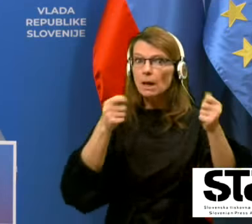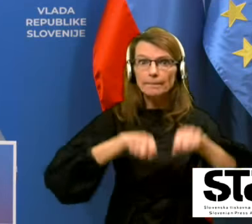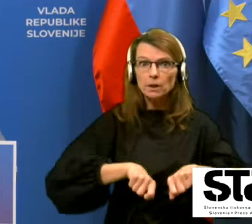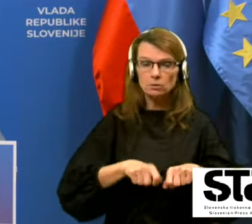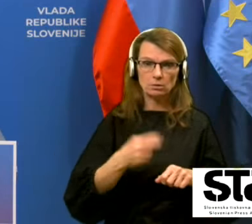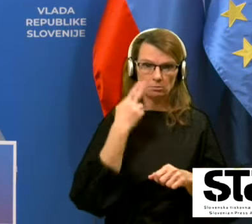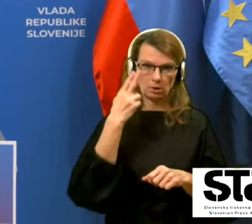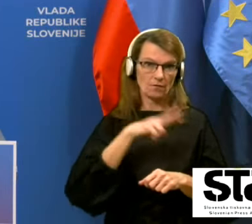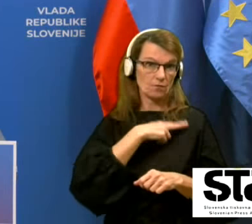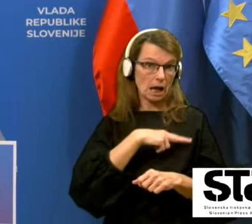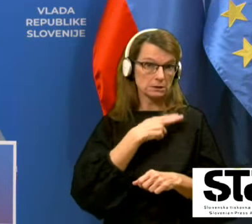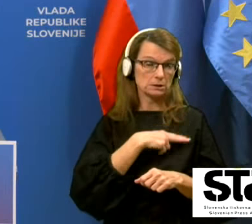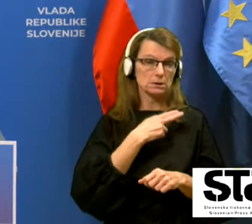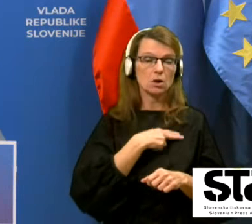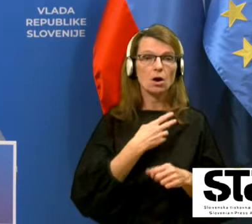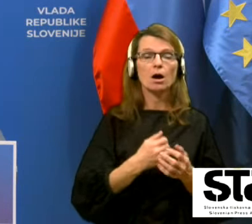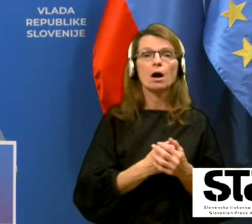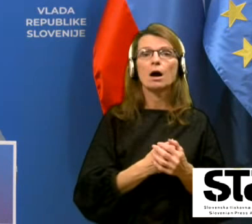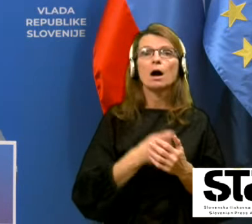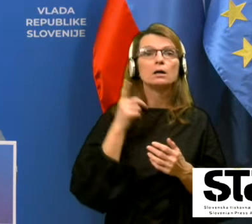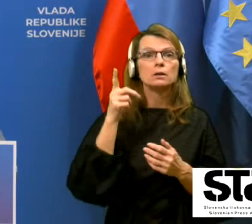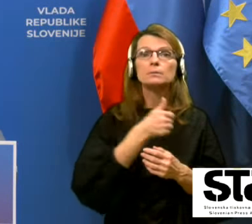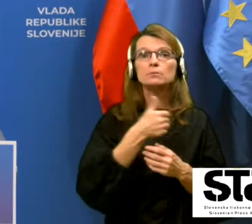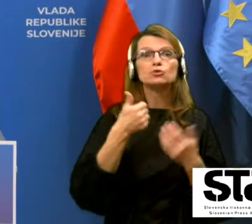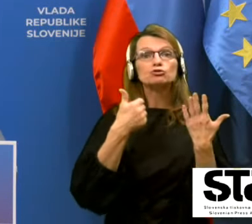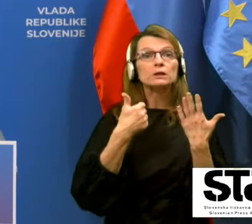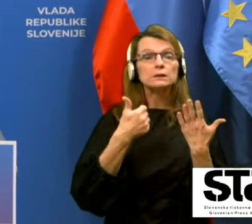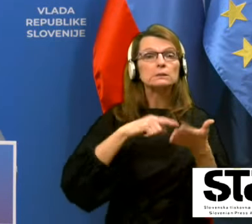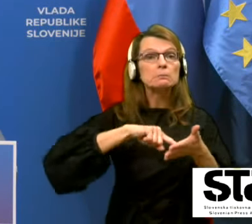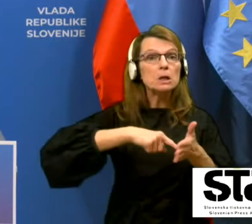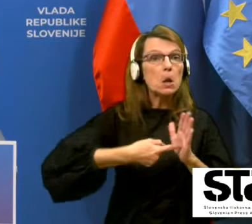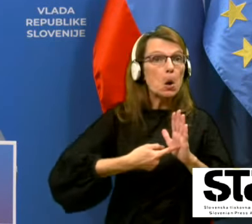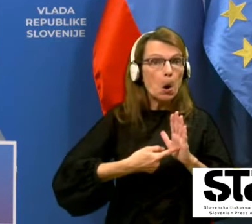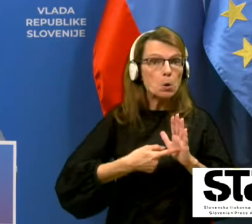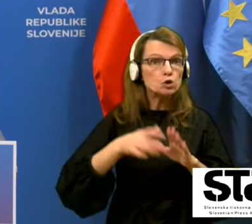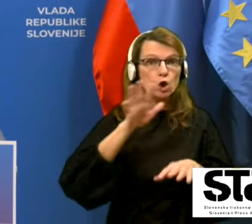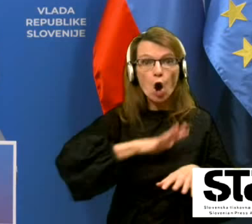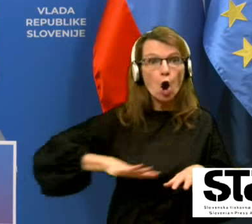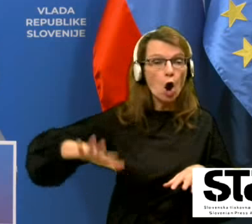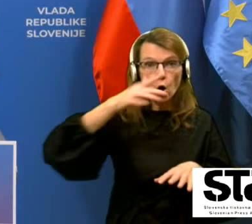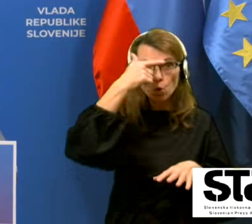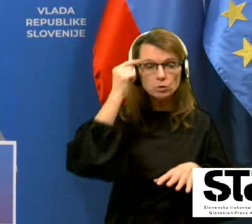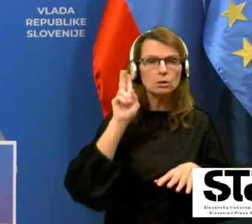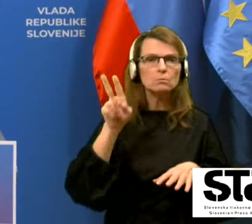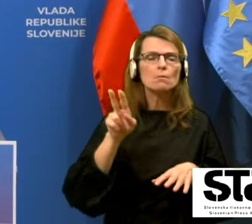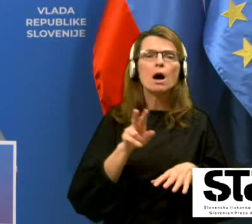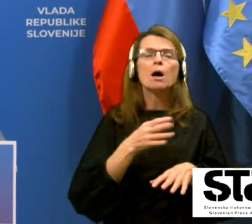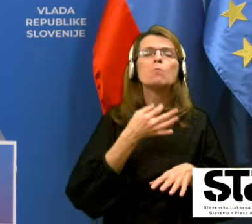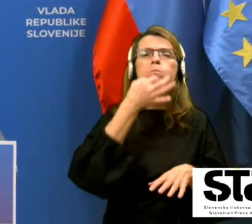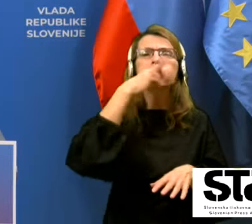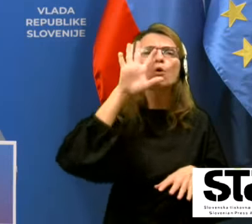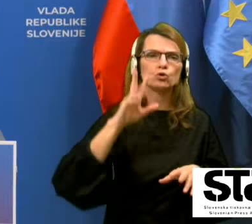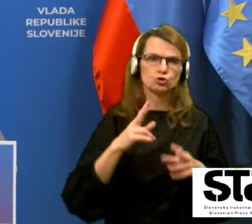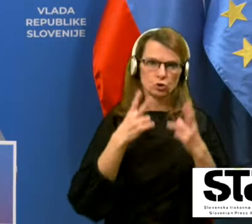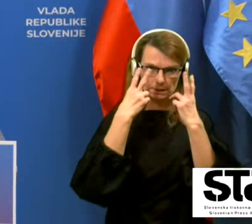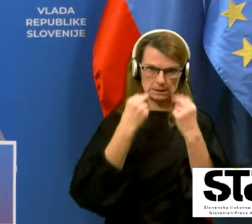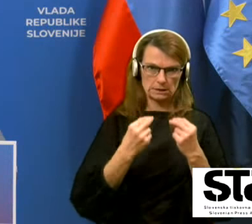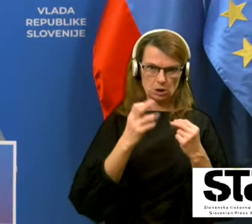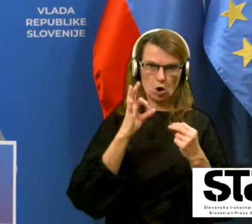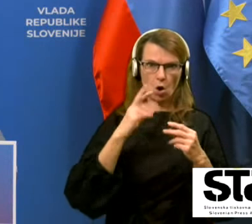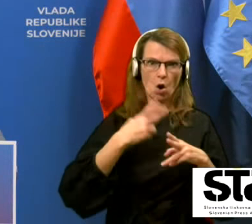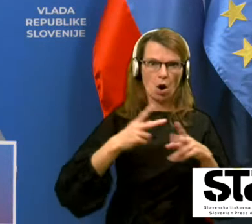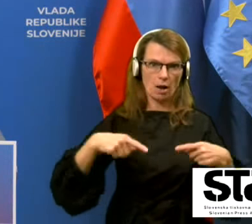Francijo, njih je samo 60 in nekaj milijonov, imajo bistveno boljšo epidemiološko sliko